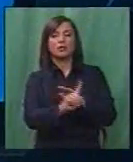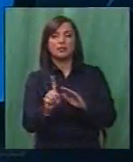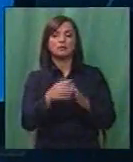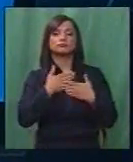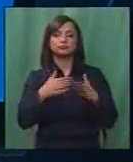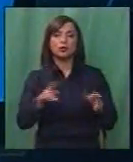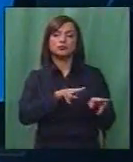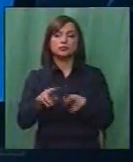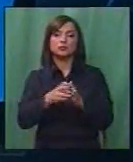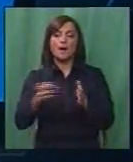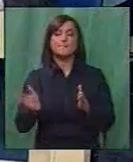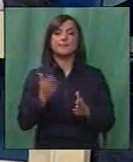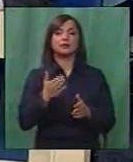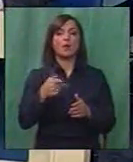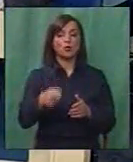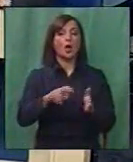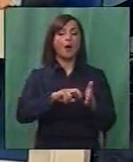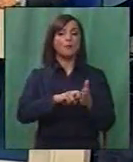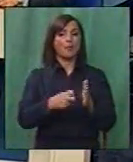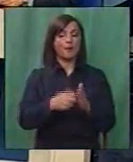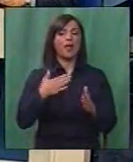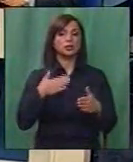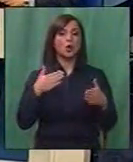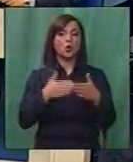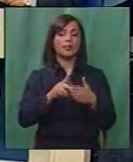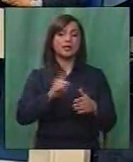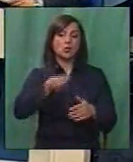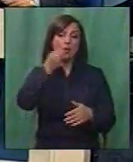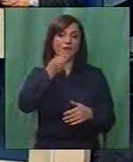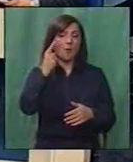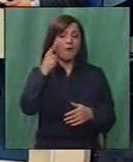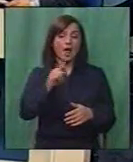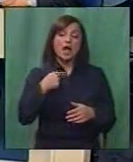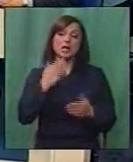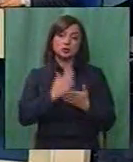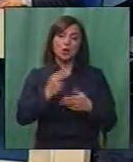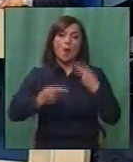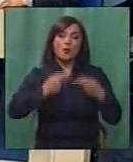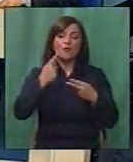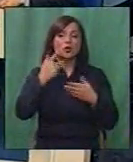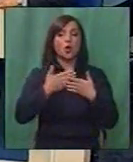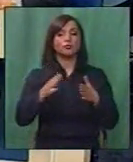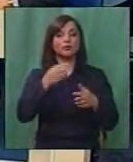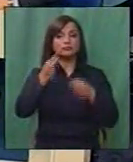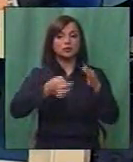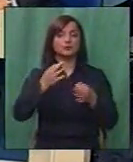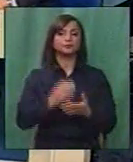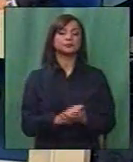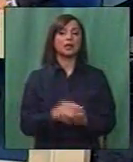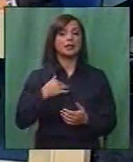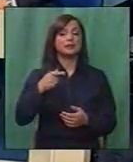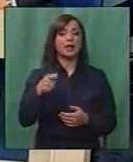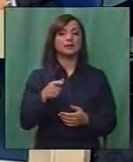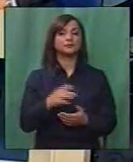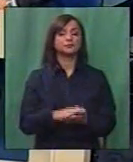Секако дека по однос на ова проблематика јас конкретно не сум информирам, ја проверам и ќе отвориме постапка. Дали сте